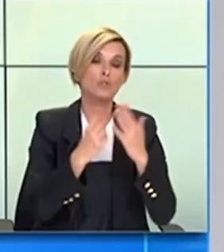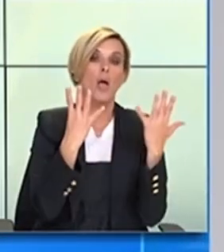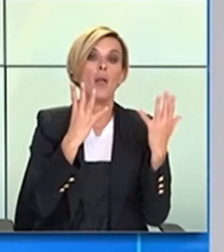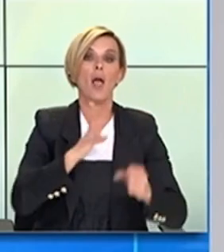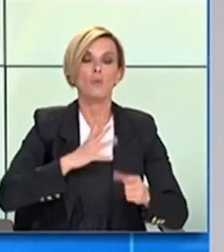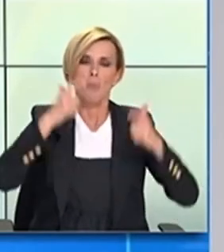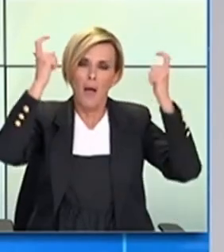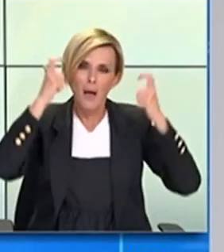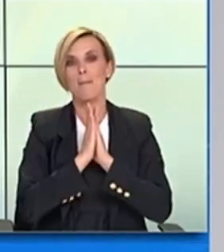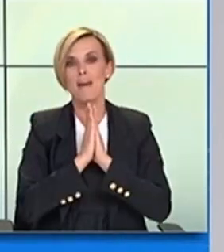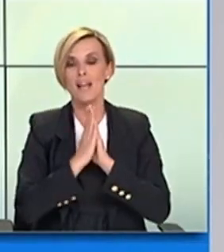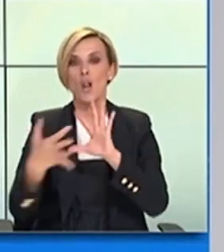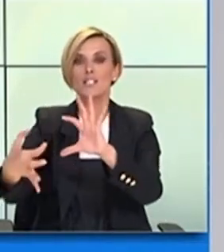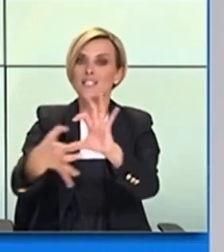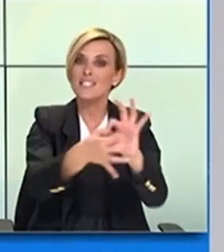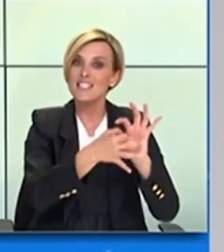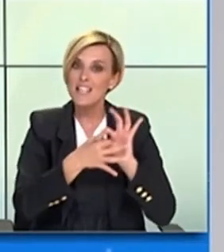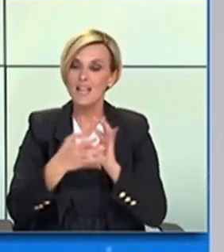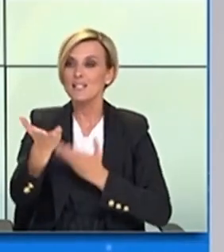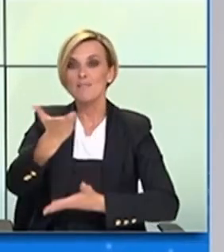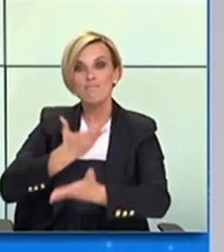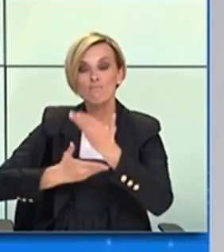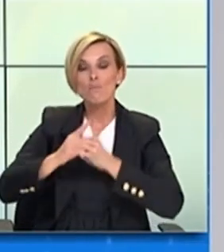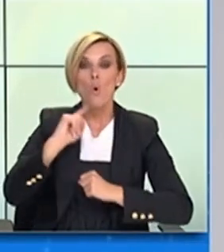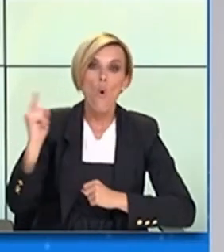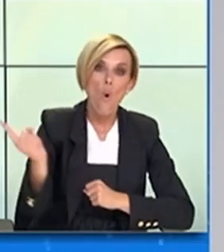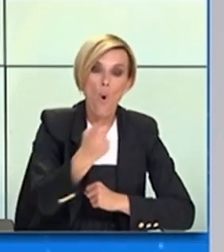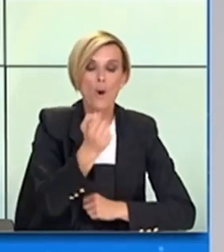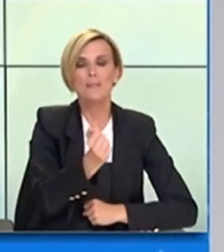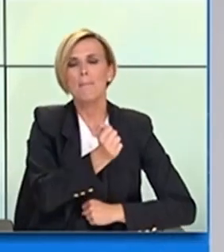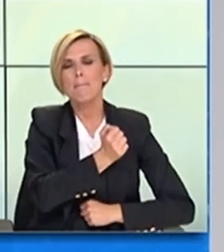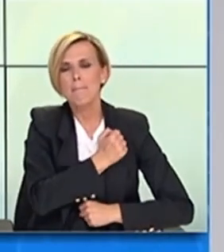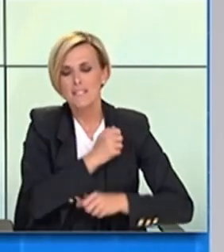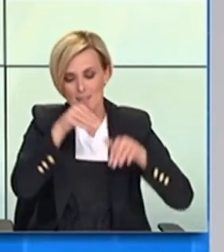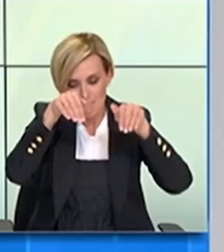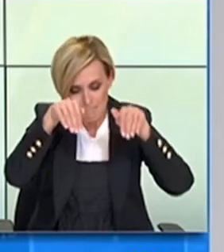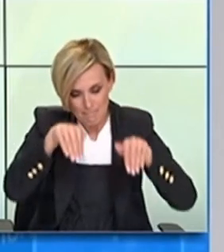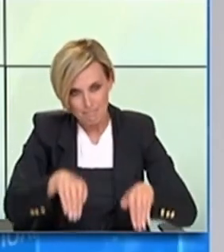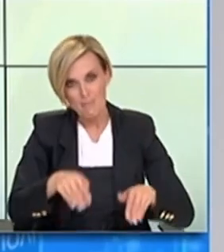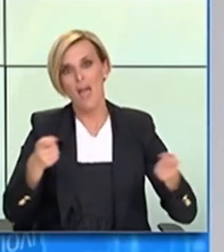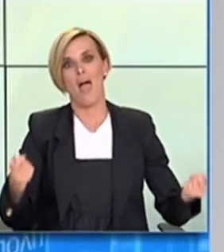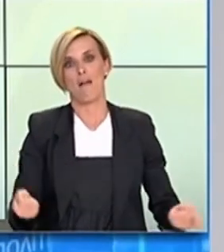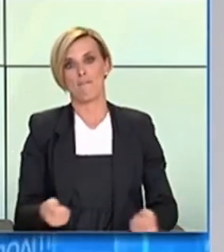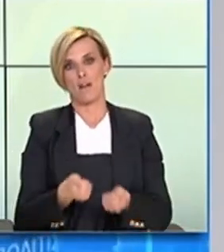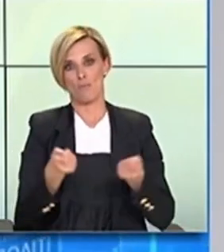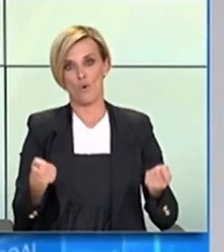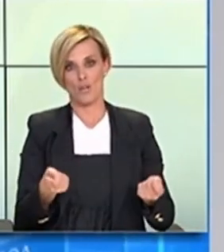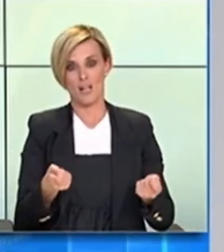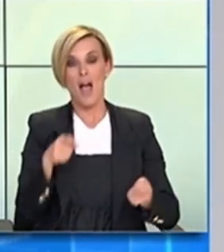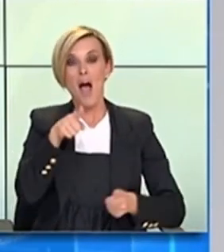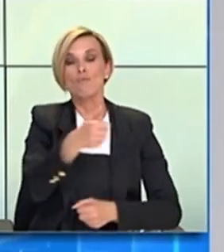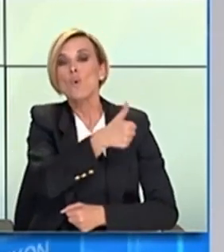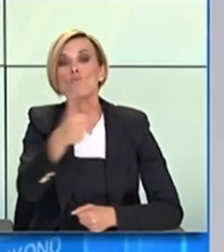και όλες τις λειτουργίες. Απευθύνουμε έκκληση σε όλους για πιστή, απαρέγκλητη εφαρμογή των μέτρων. Γιατί μόνο έτσι θα